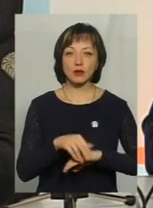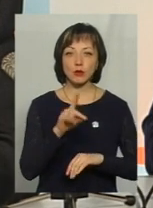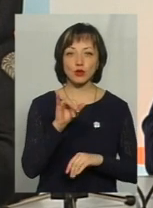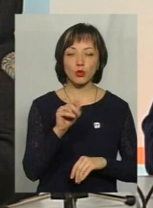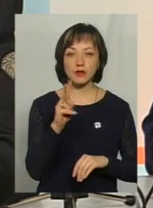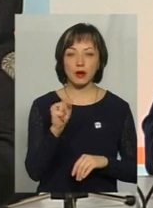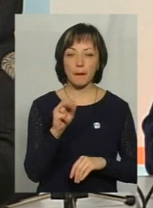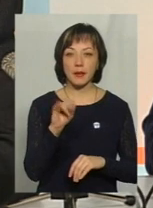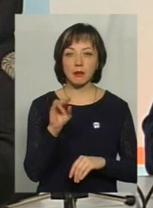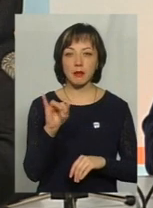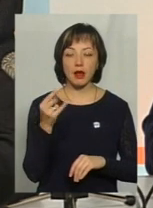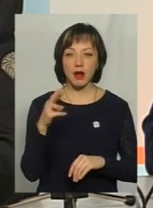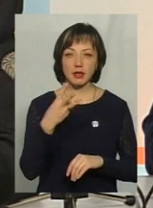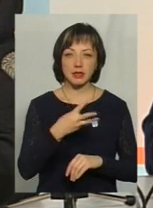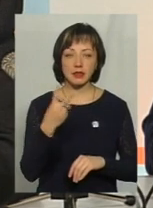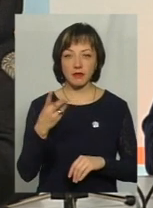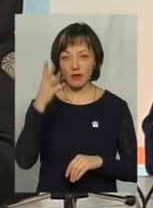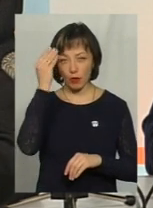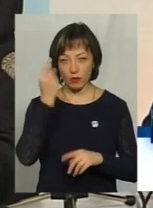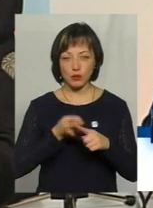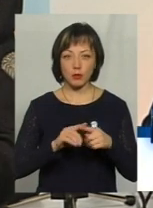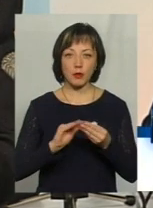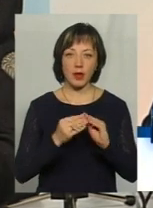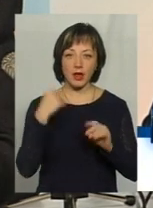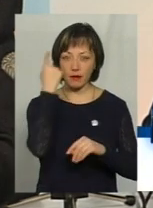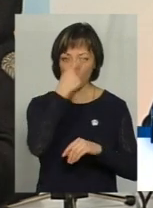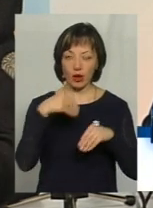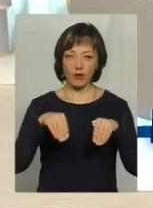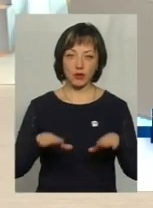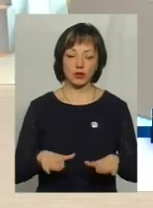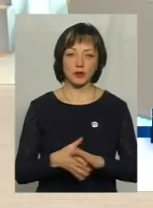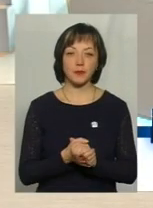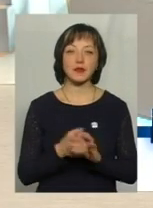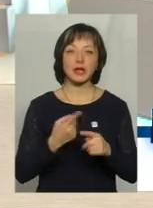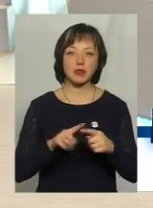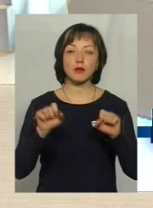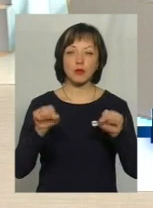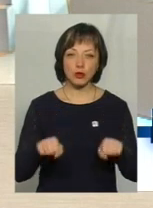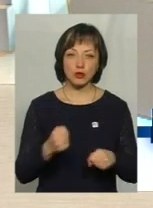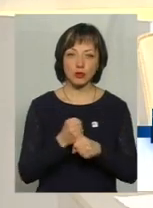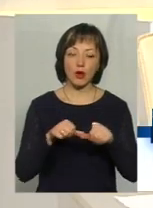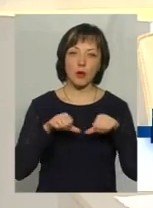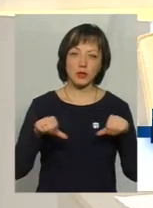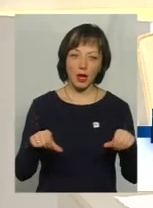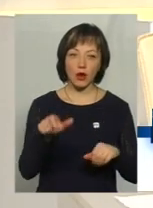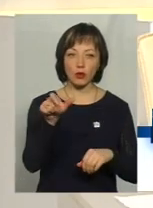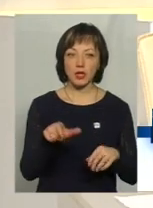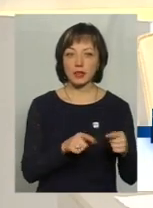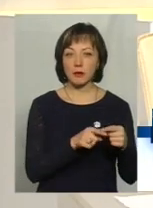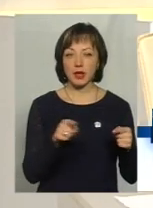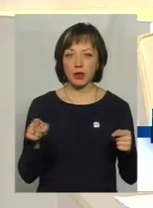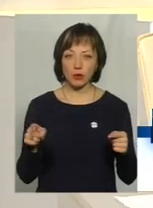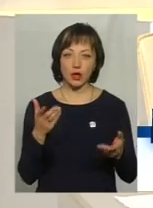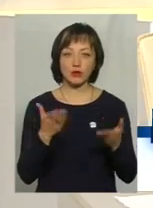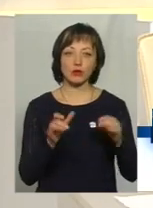32. Ми врахуємо цю проблему і індивідуально її вирішимо. Тобто це можна зробити комісійно, а людина за той період,